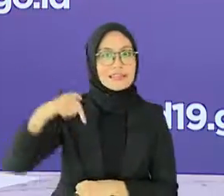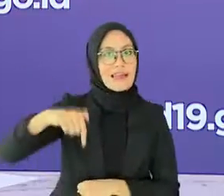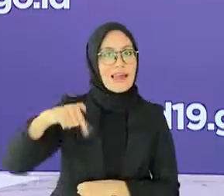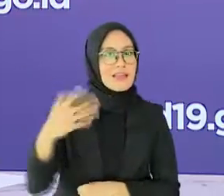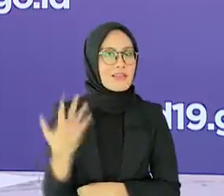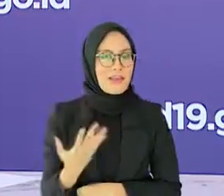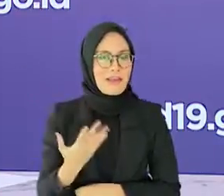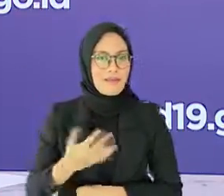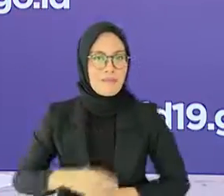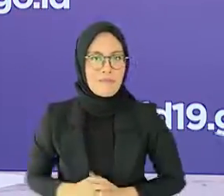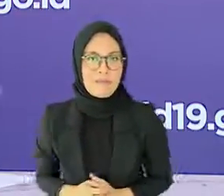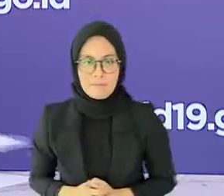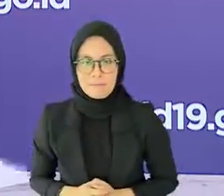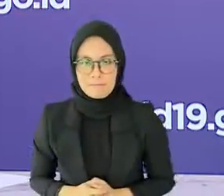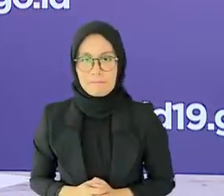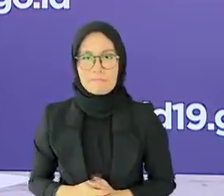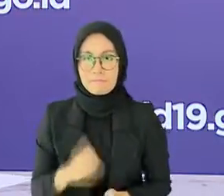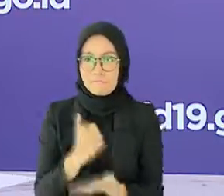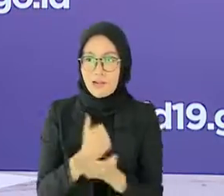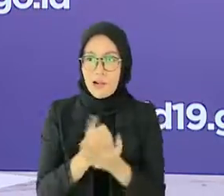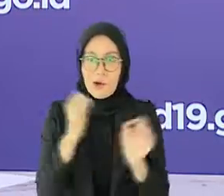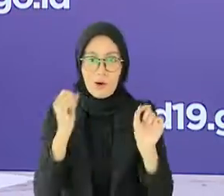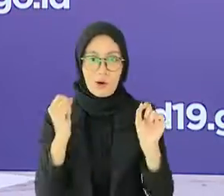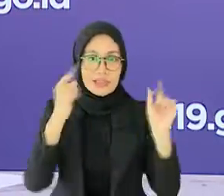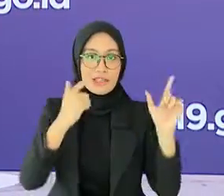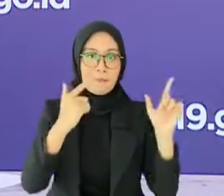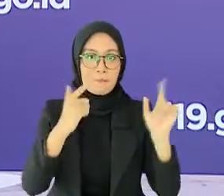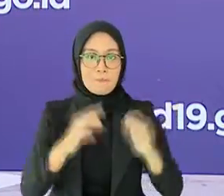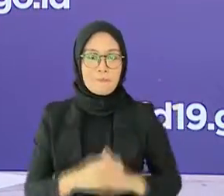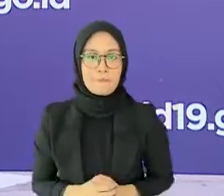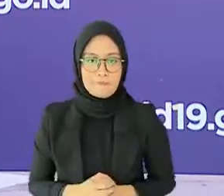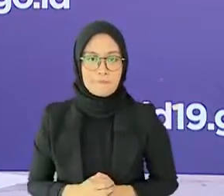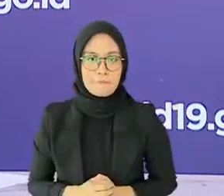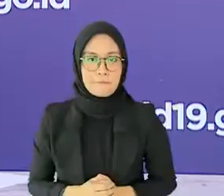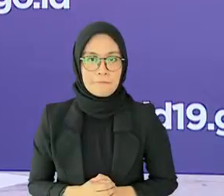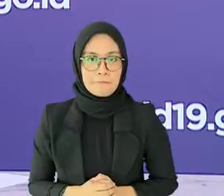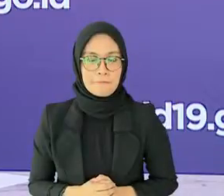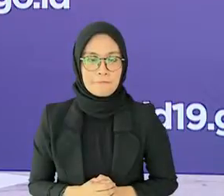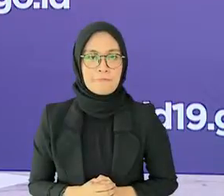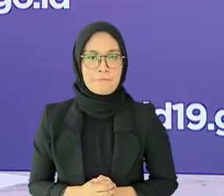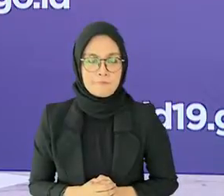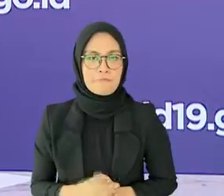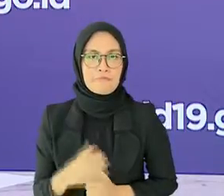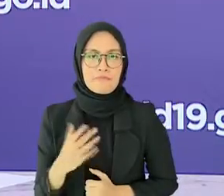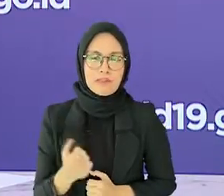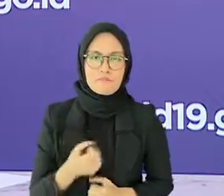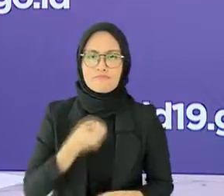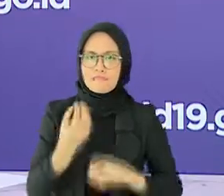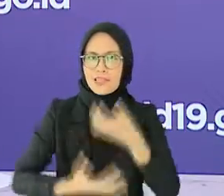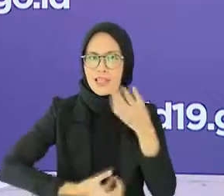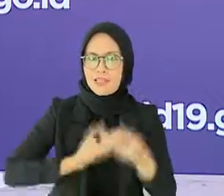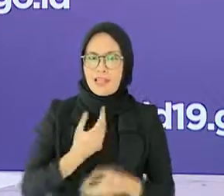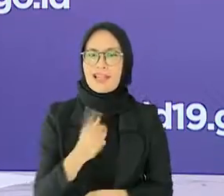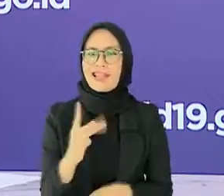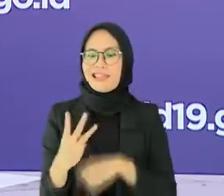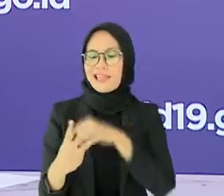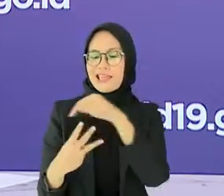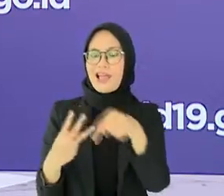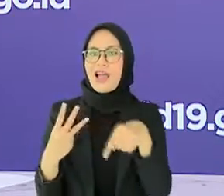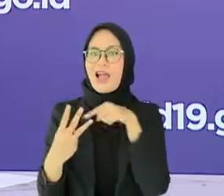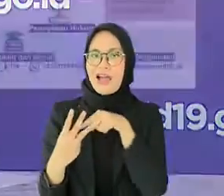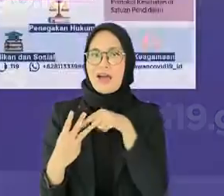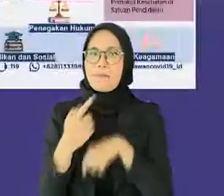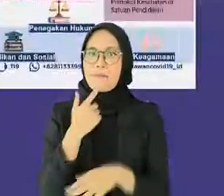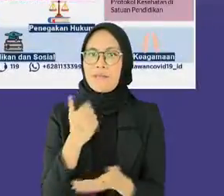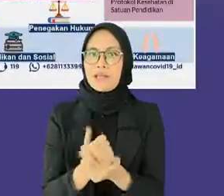ini. Pada prinsipnya, secara sederhana, kita bisa menjabarkan peluang penularan menjadi tiga bagian,